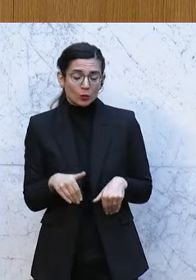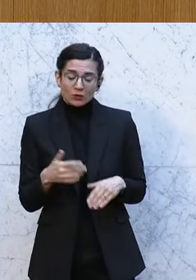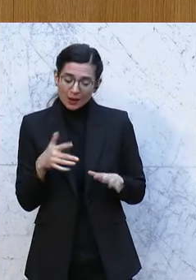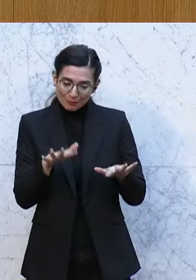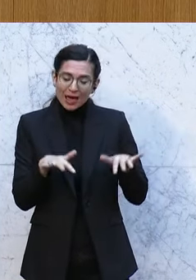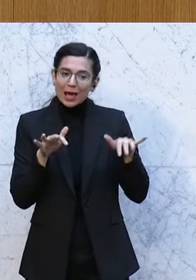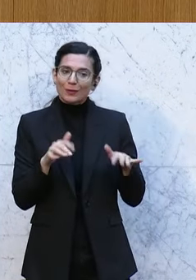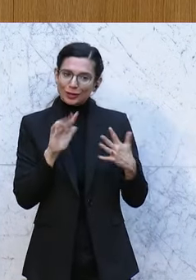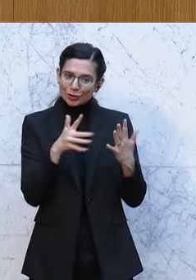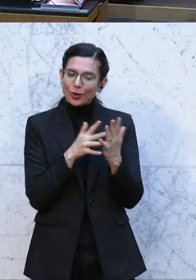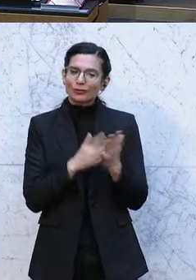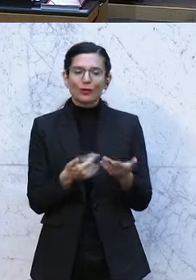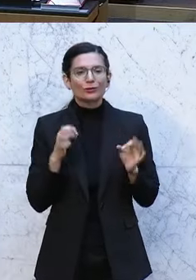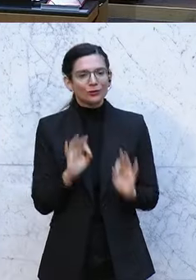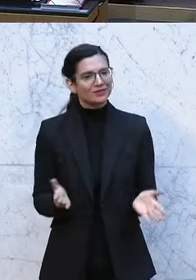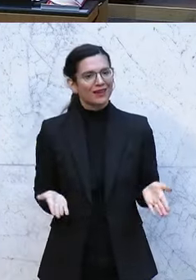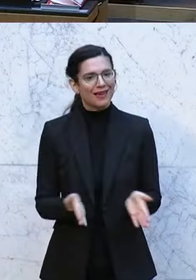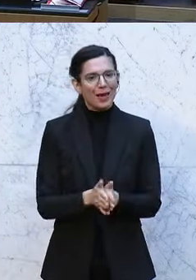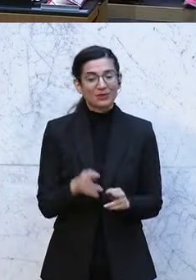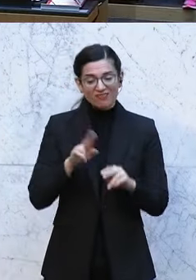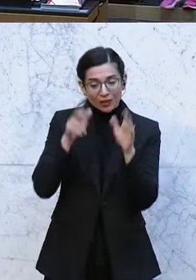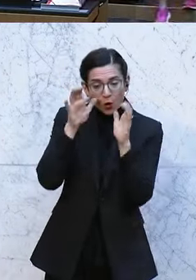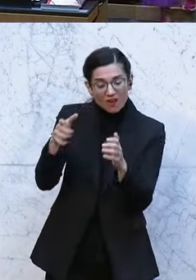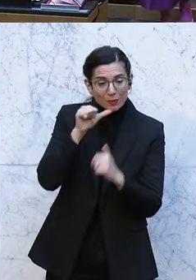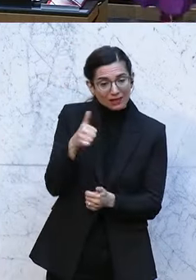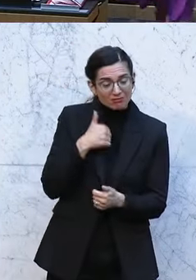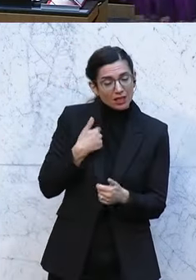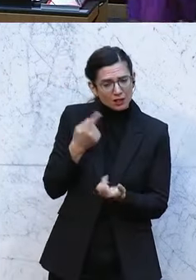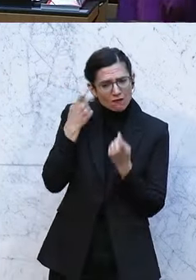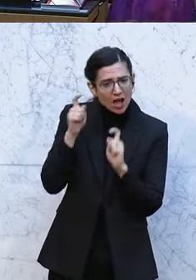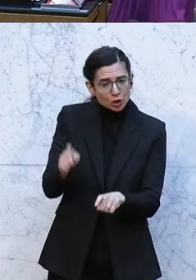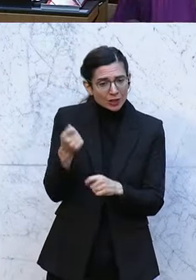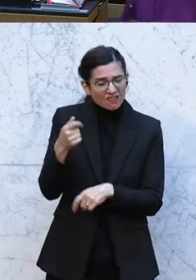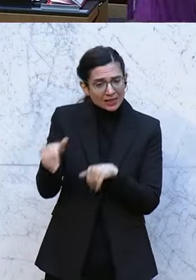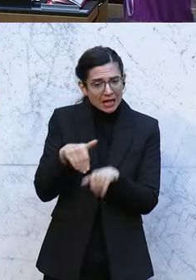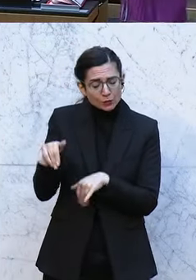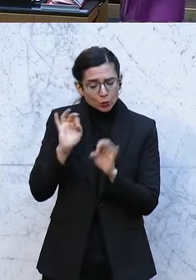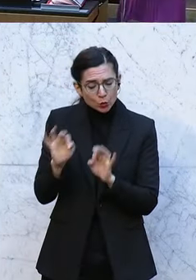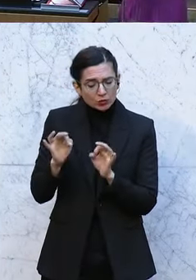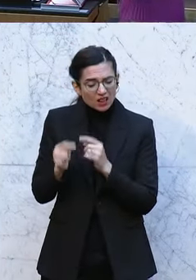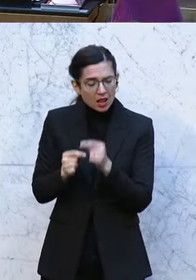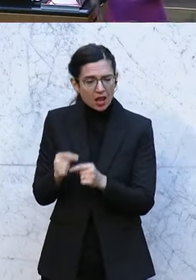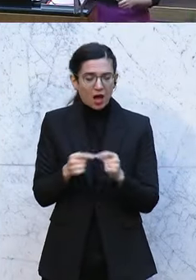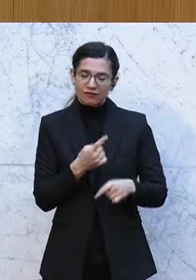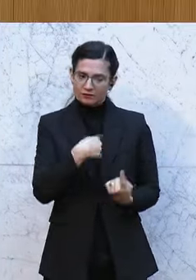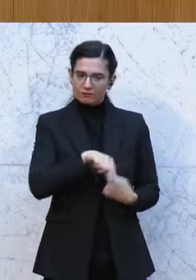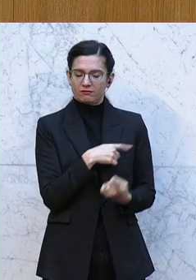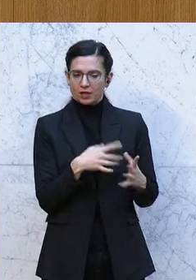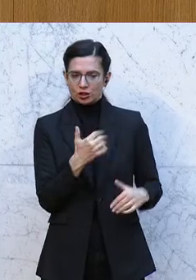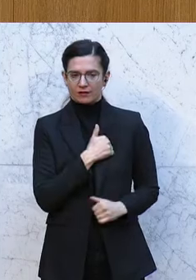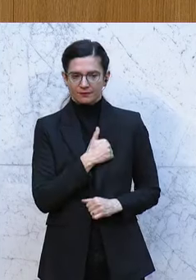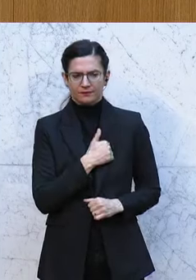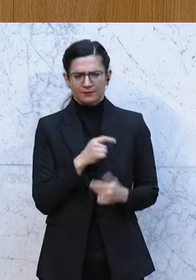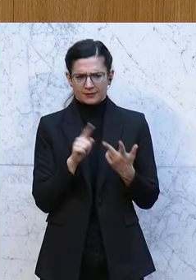parlamentarische Kontrolle funktioniert, wenn schon die ÖVP nicht dafür sorgt, dass das Finanzministerium funktioniert. Der dritte Bereich der